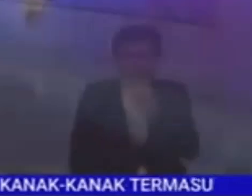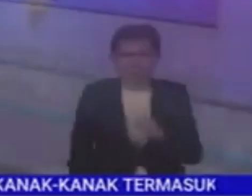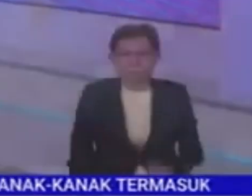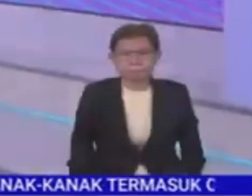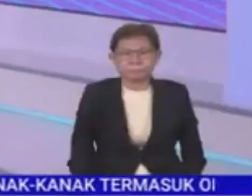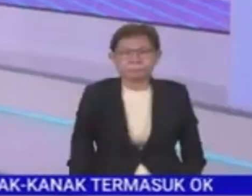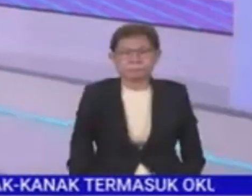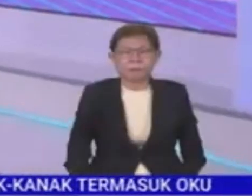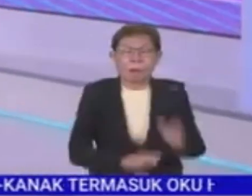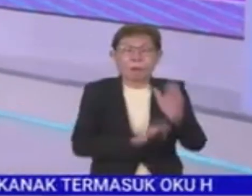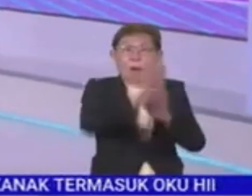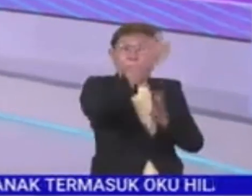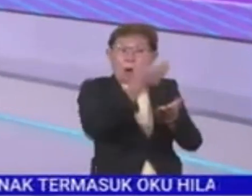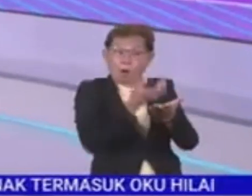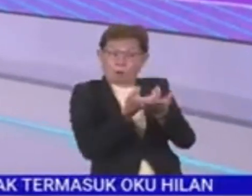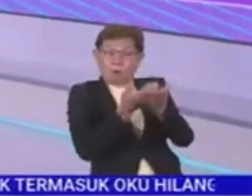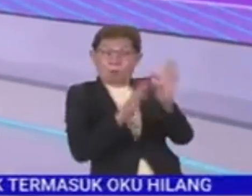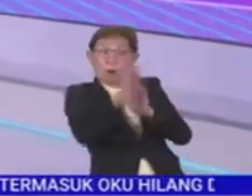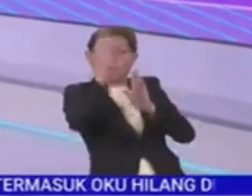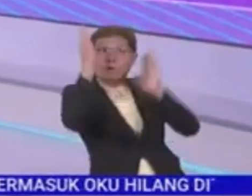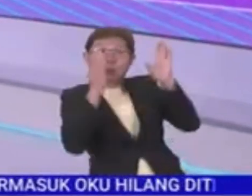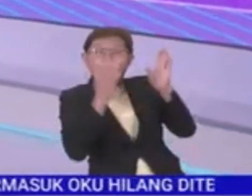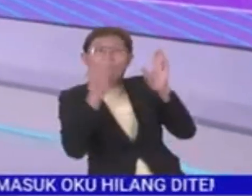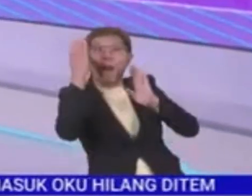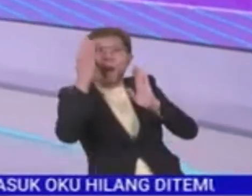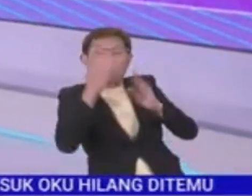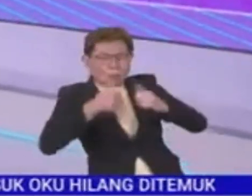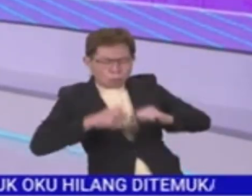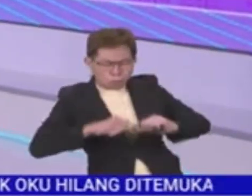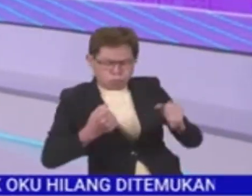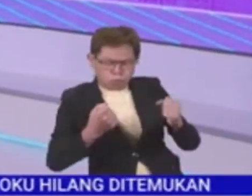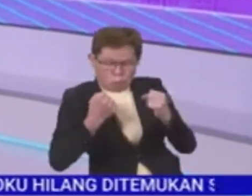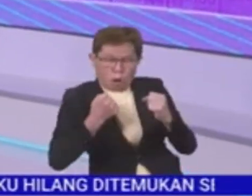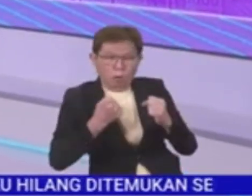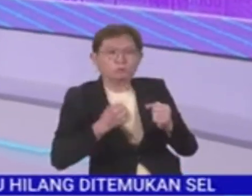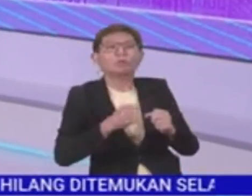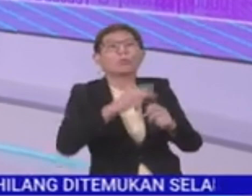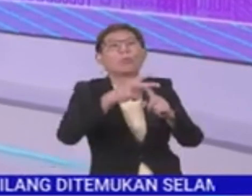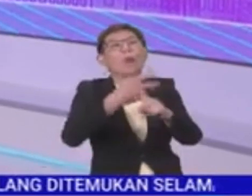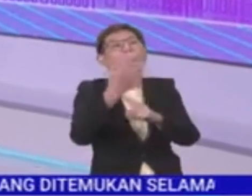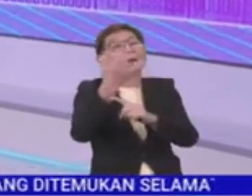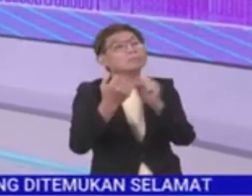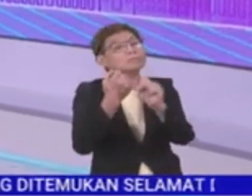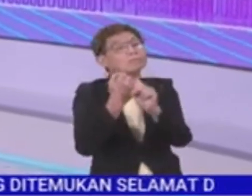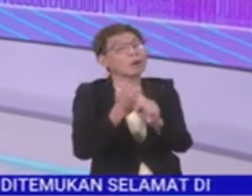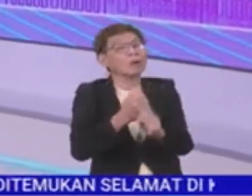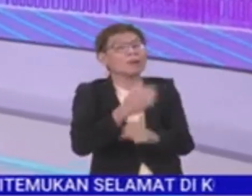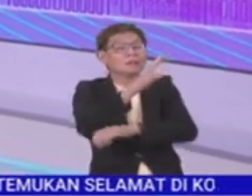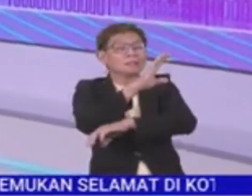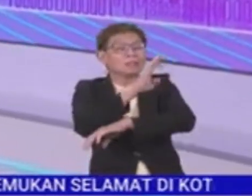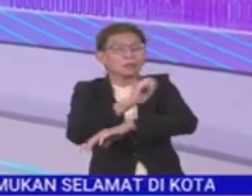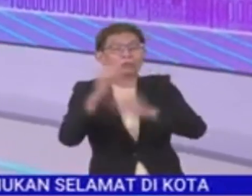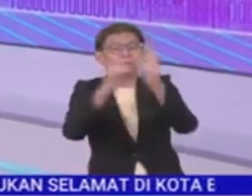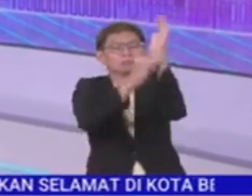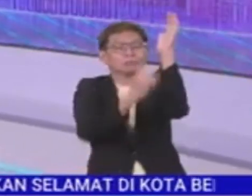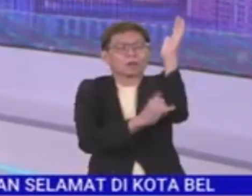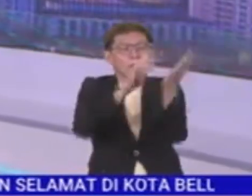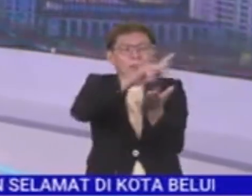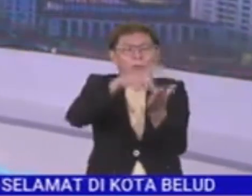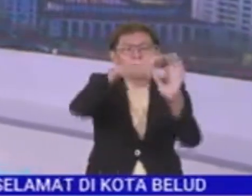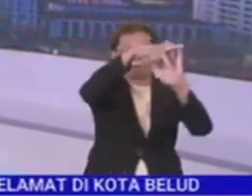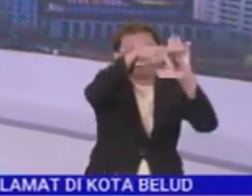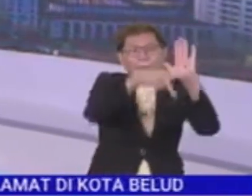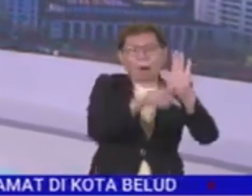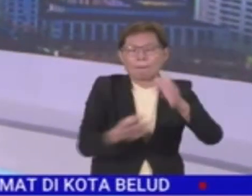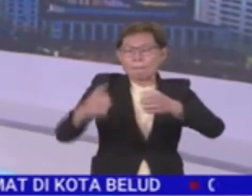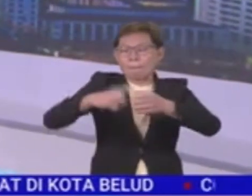Pertumbuhan ekonomi negara dijangka kekalkukuh untuk suku kedua tahun ini. Ketua Pegawai Eksekutif Yayasan Pusat Polisi dan